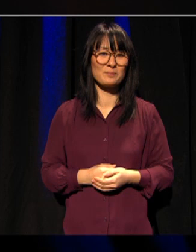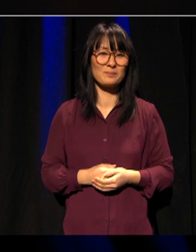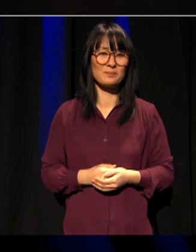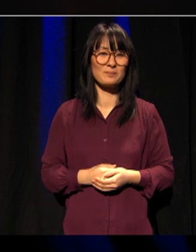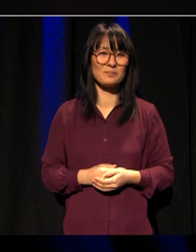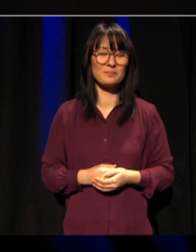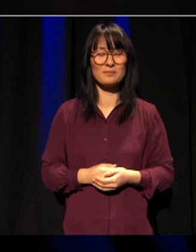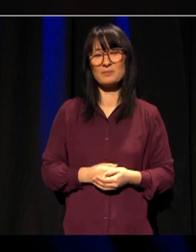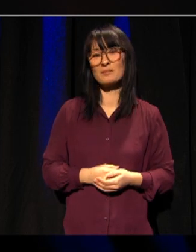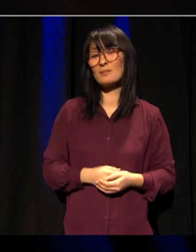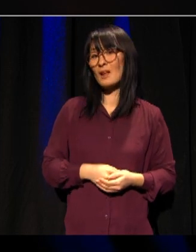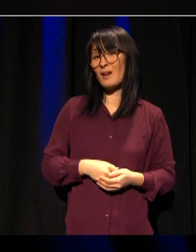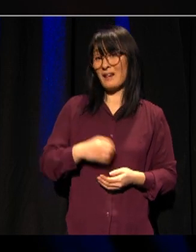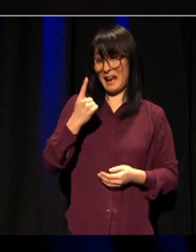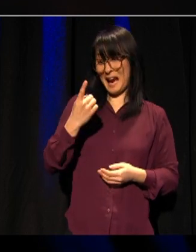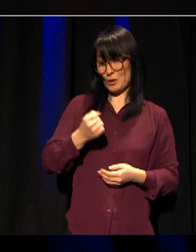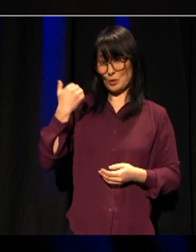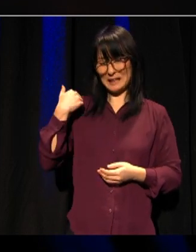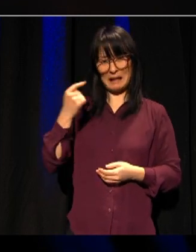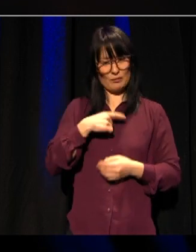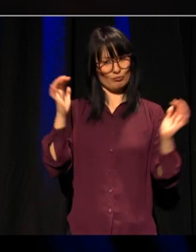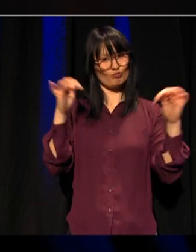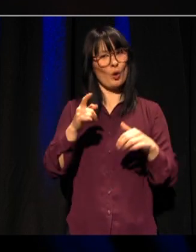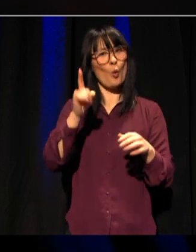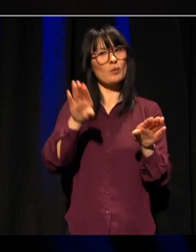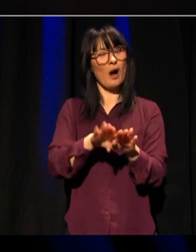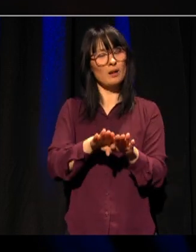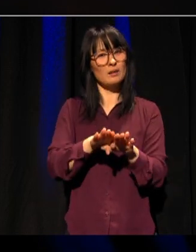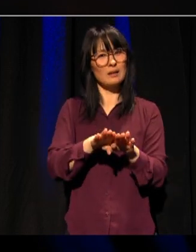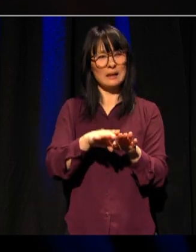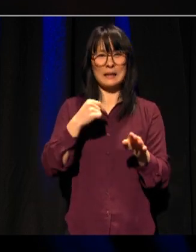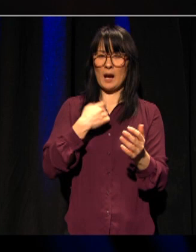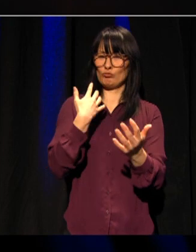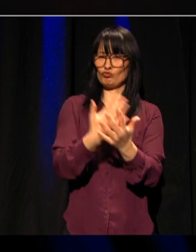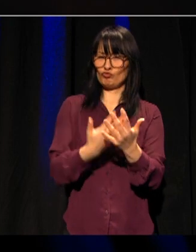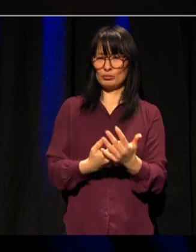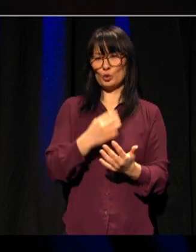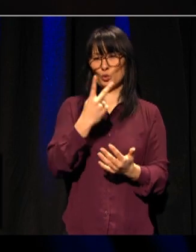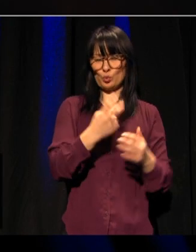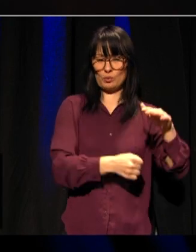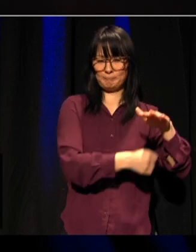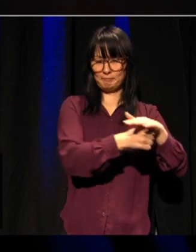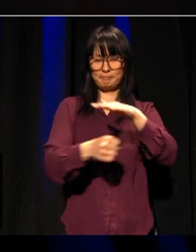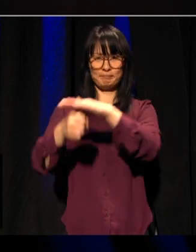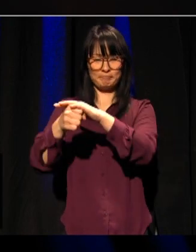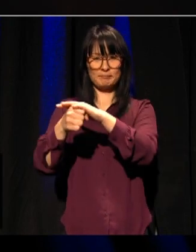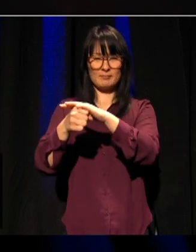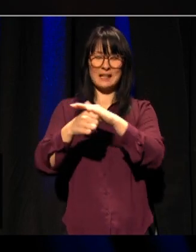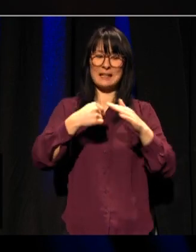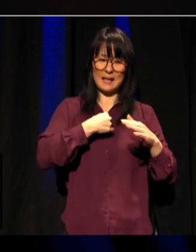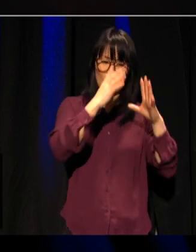For ett år siden på Oppdal trakk jeg frem de to bærebjelkene jeg som rektor har spesiell